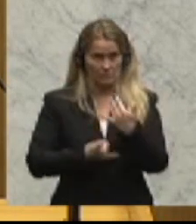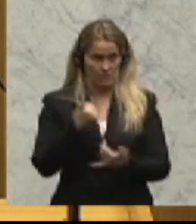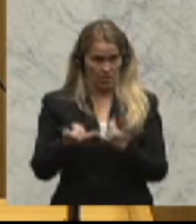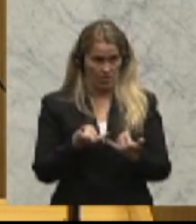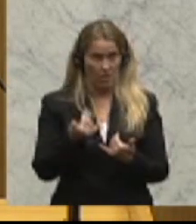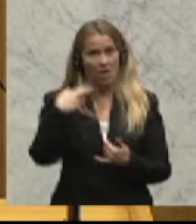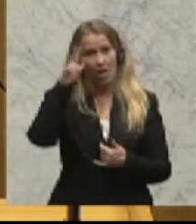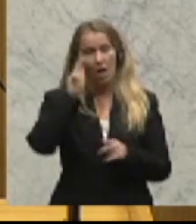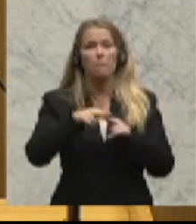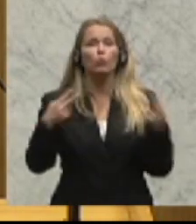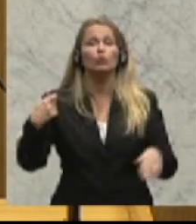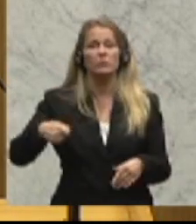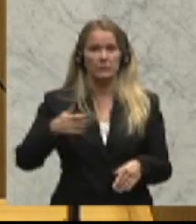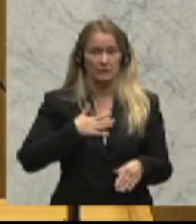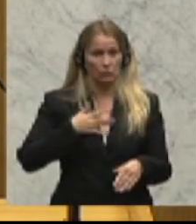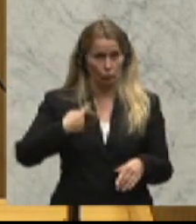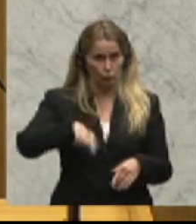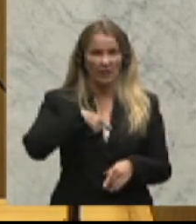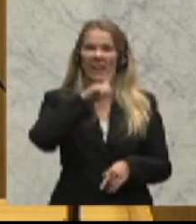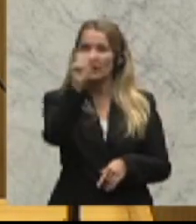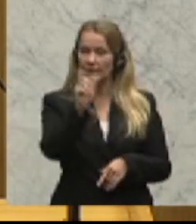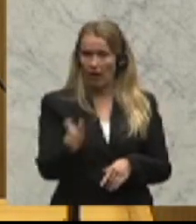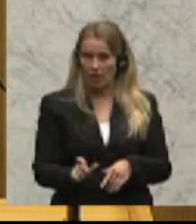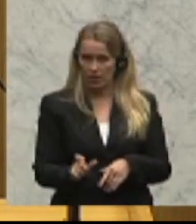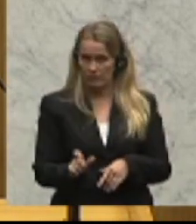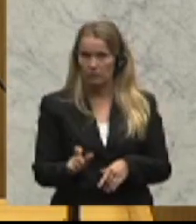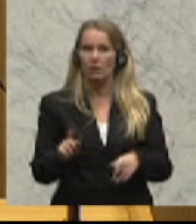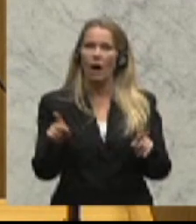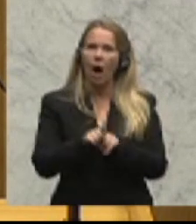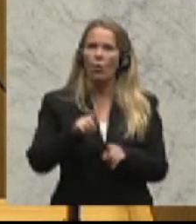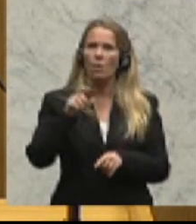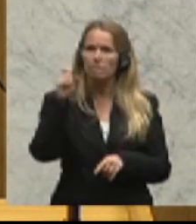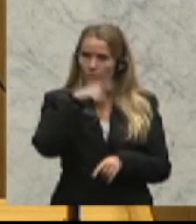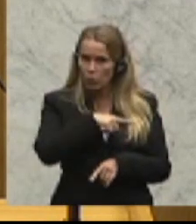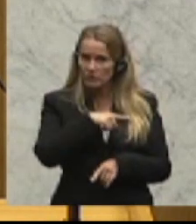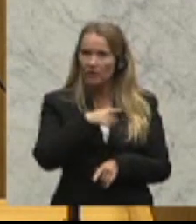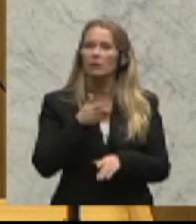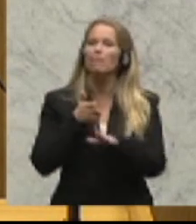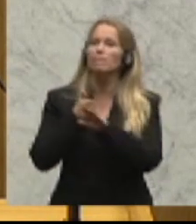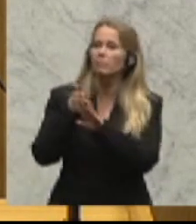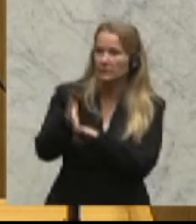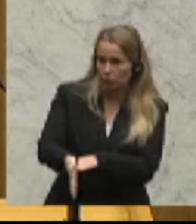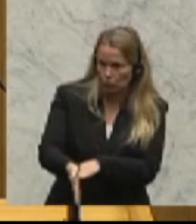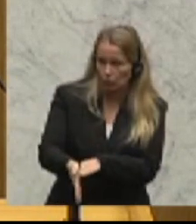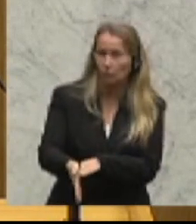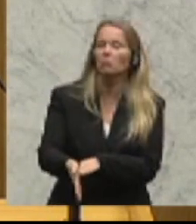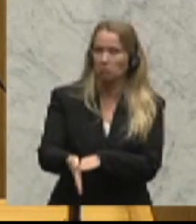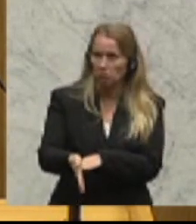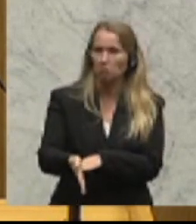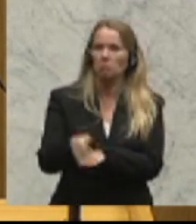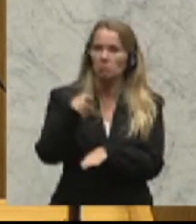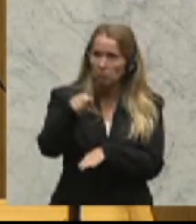unser Herr Bundespräsident Italien, auch Bozen, einen Besuch abgestattet und es wurden ihm dabei